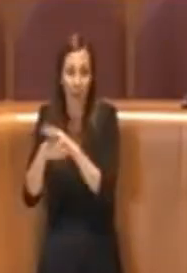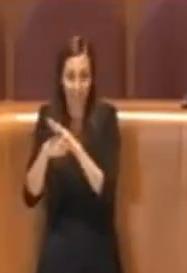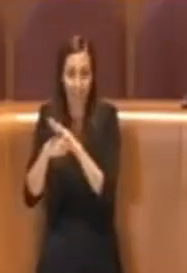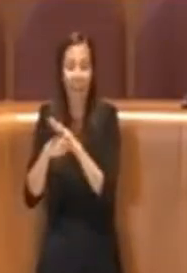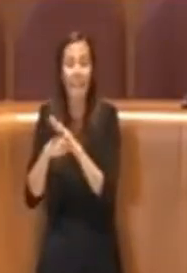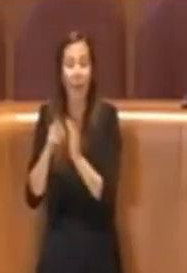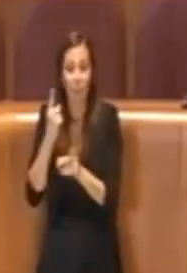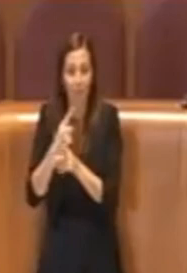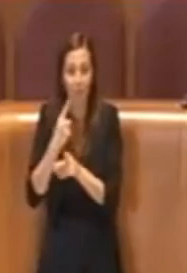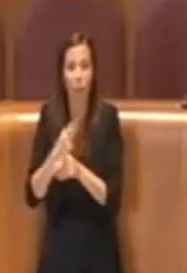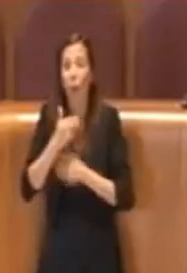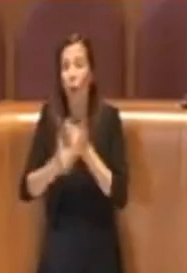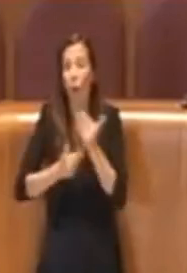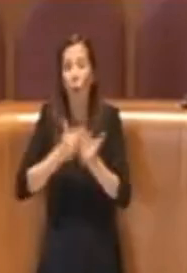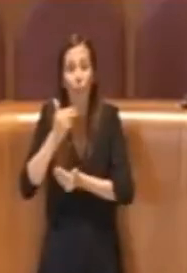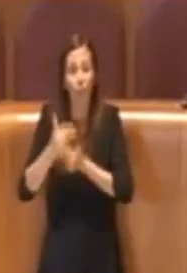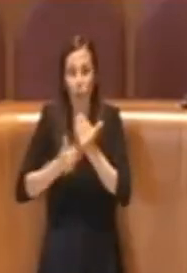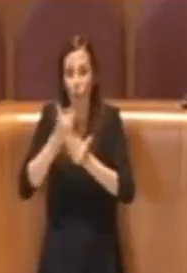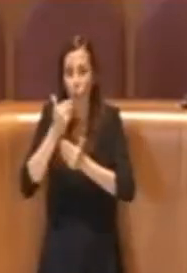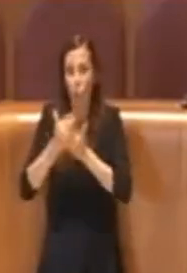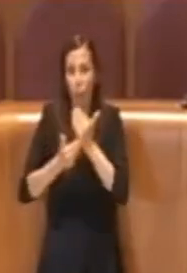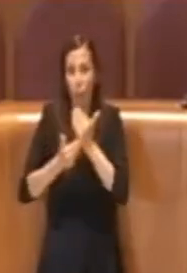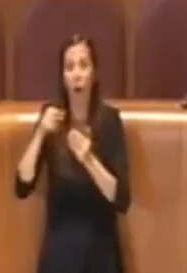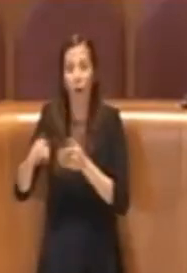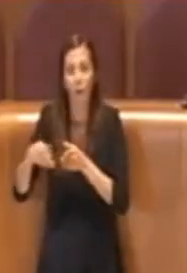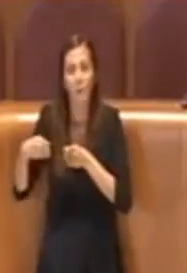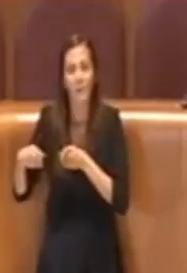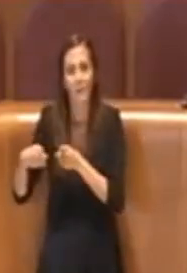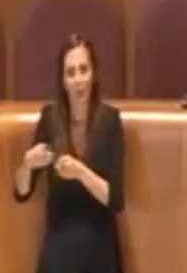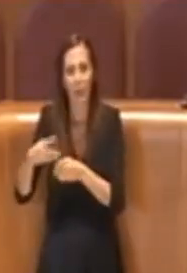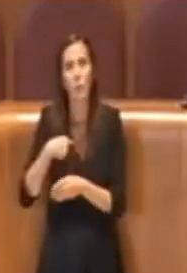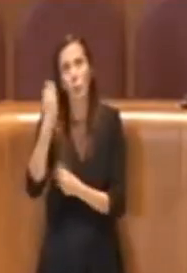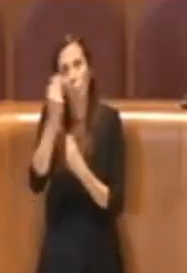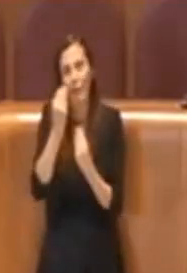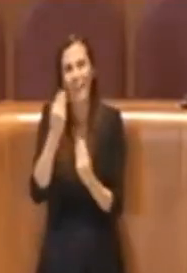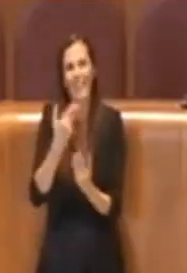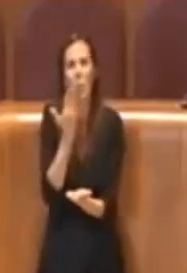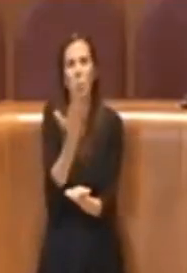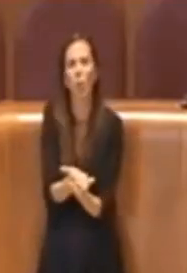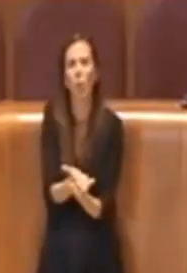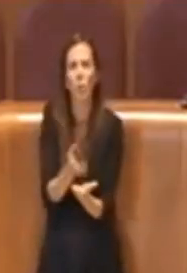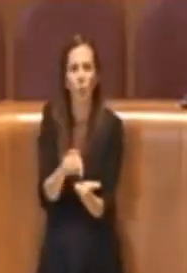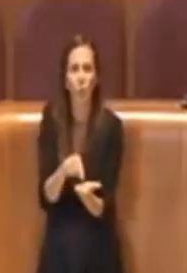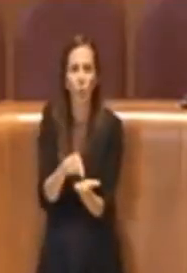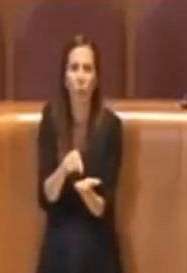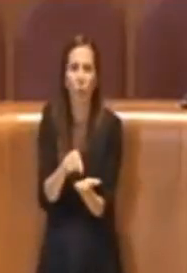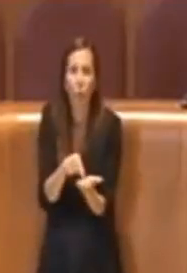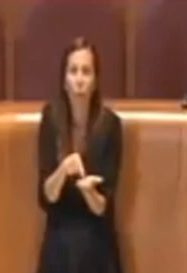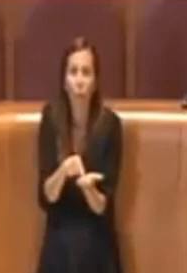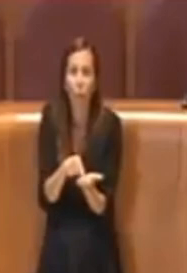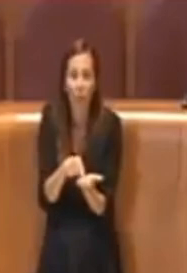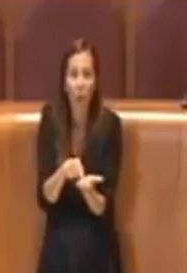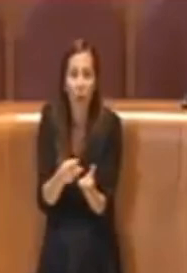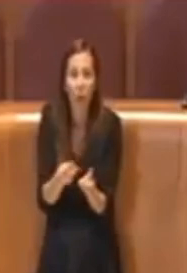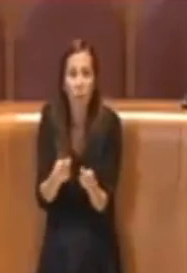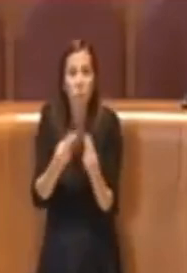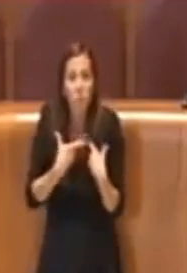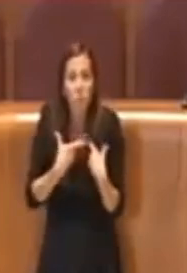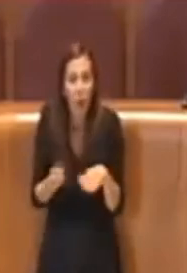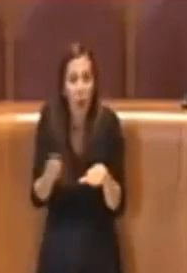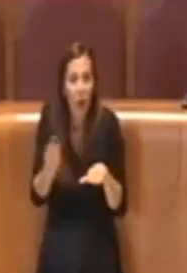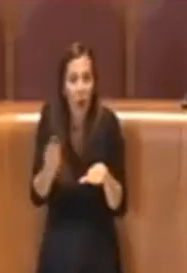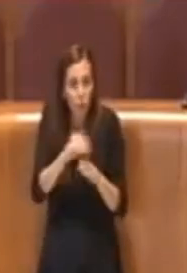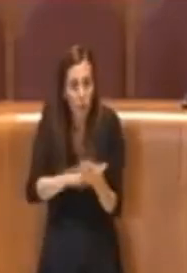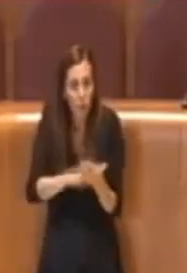strada, ma riteniamo allo stesso tempo che la mozione oggettivamente non dà nessun valore aggiunto rispetto al problema generale,